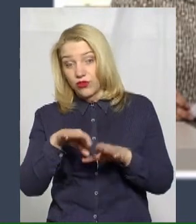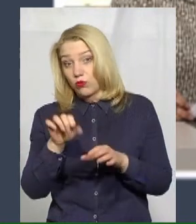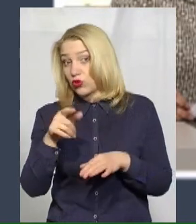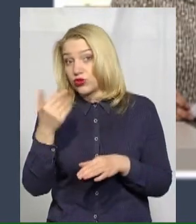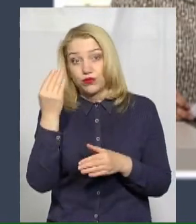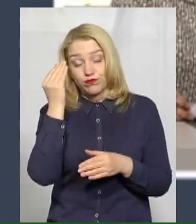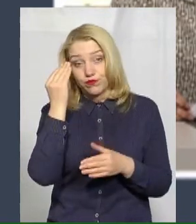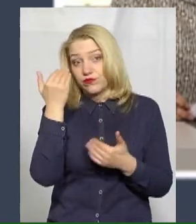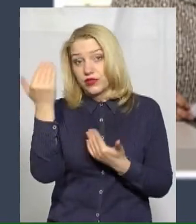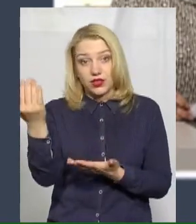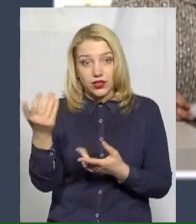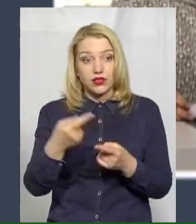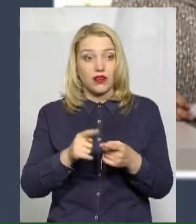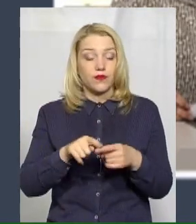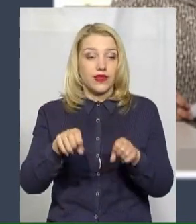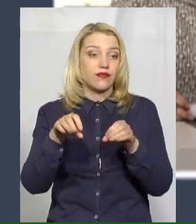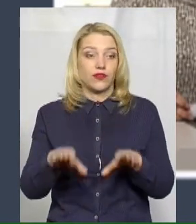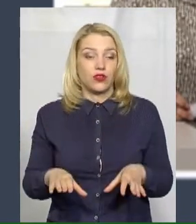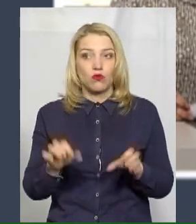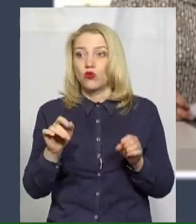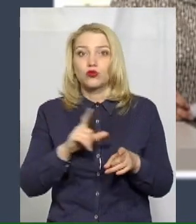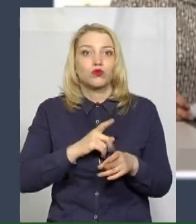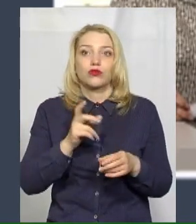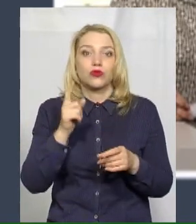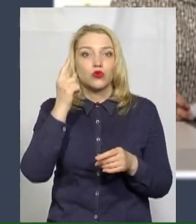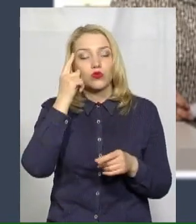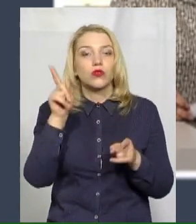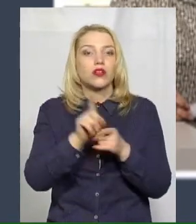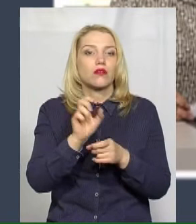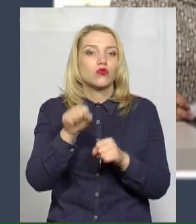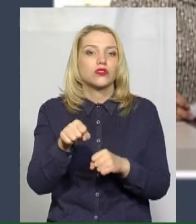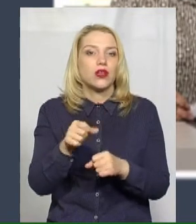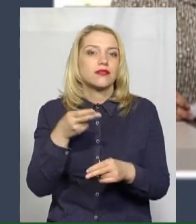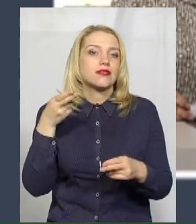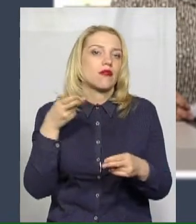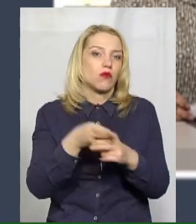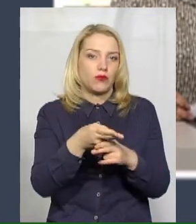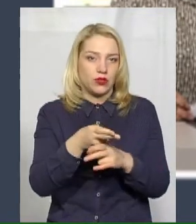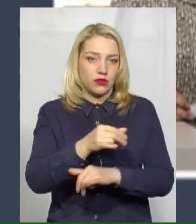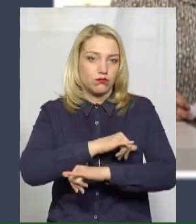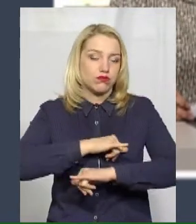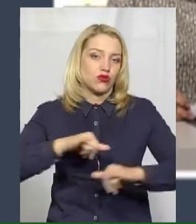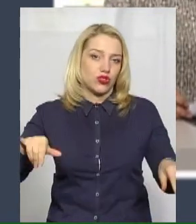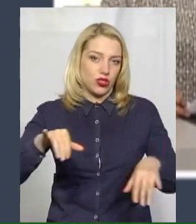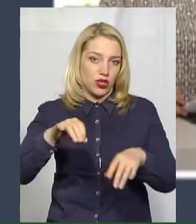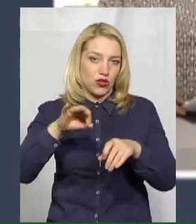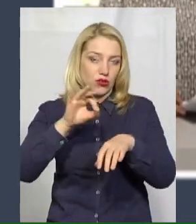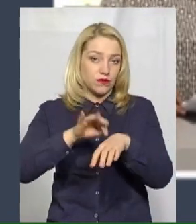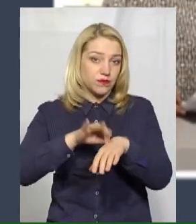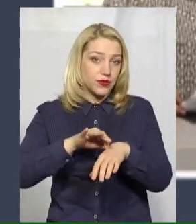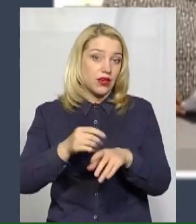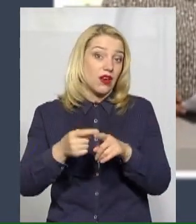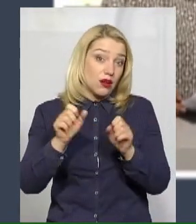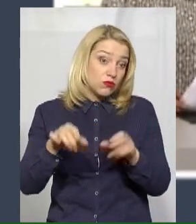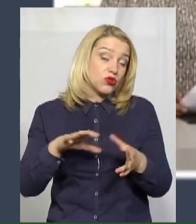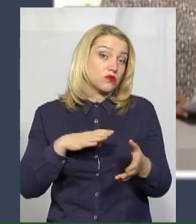вважають, що таким чином вони зможуть запобігти поширенню пандемії. Це їхнє право, люди їх вибрали, вони так